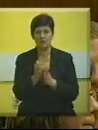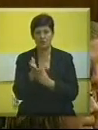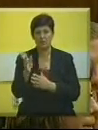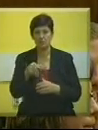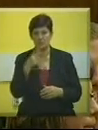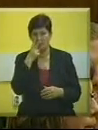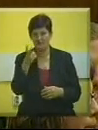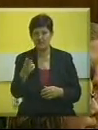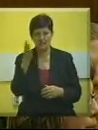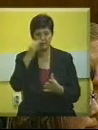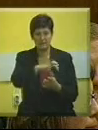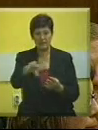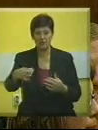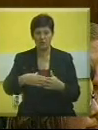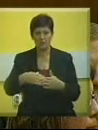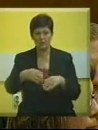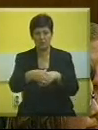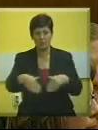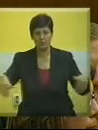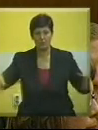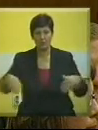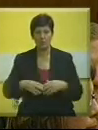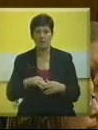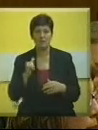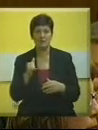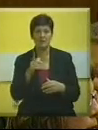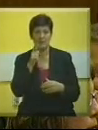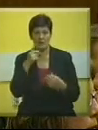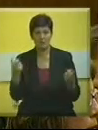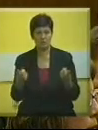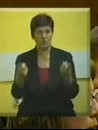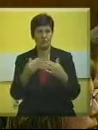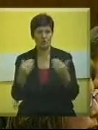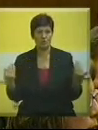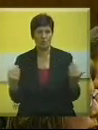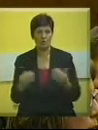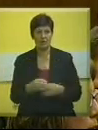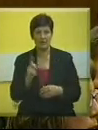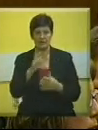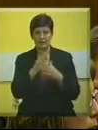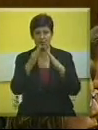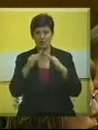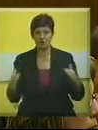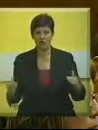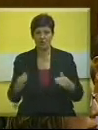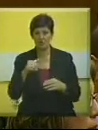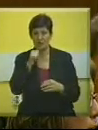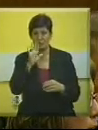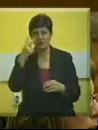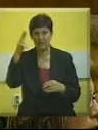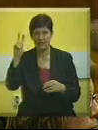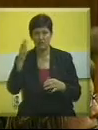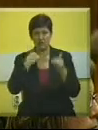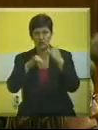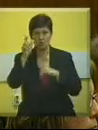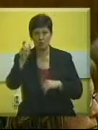možemo vidjeti salaše pored puta koji definitivno jesu izuzetno atraktivni ne samo za domaće već i za strane